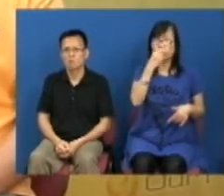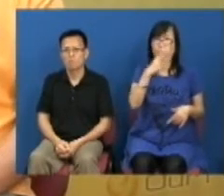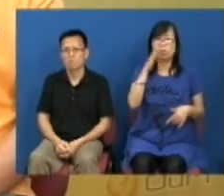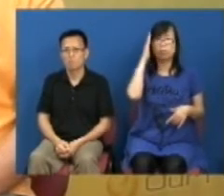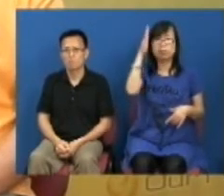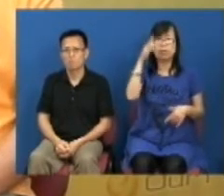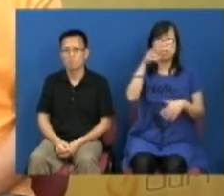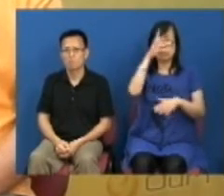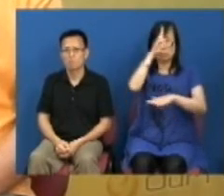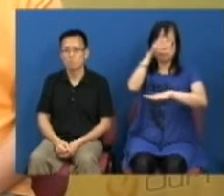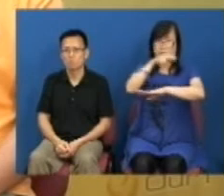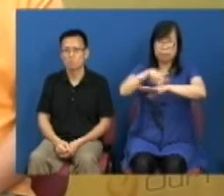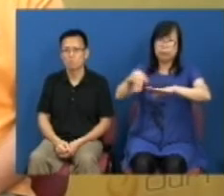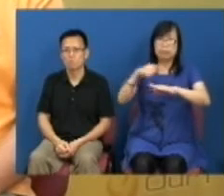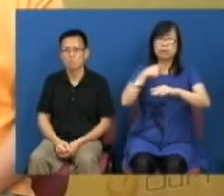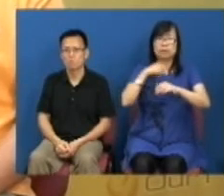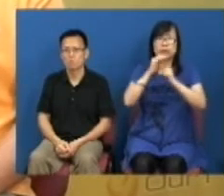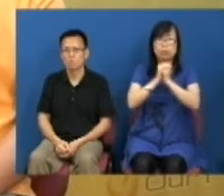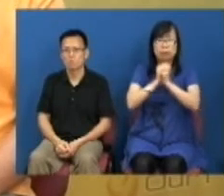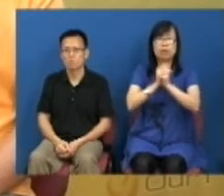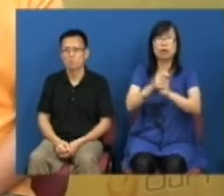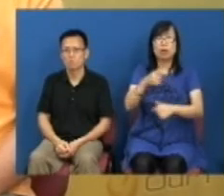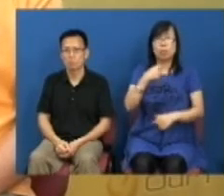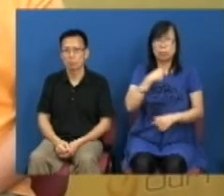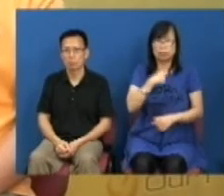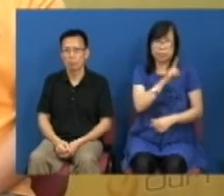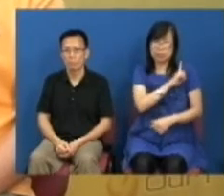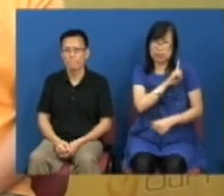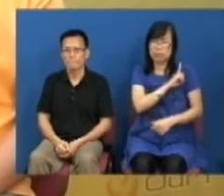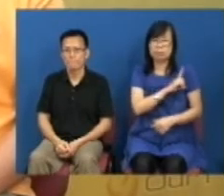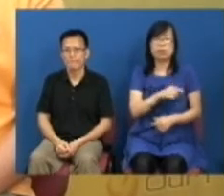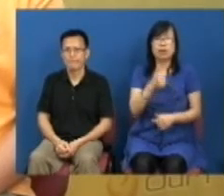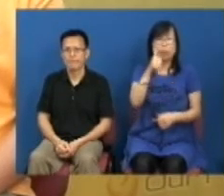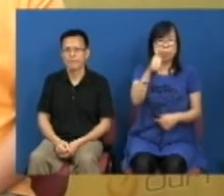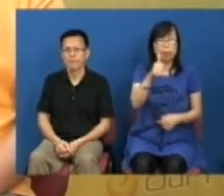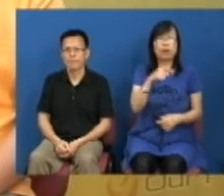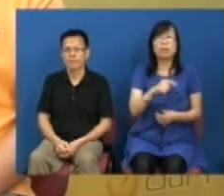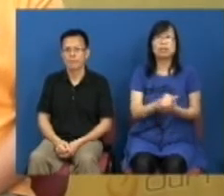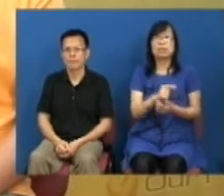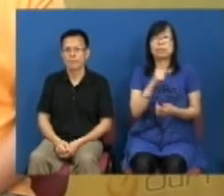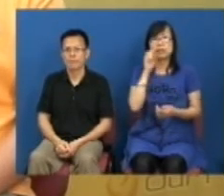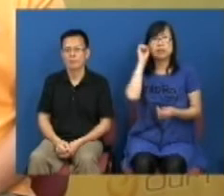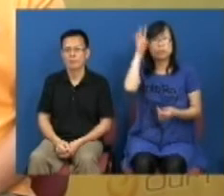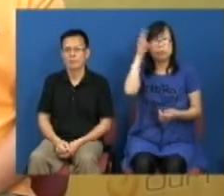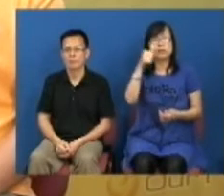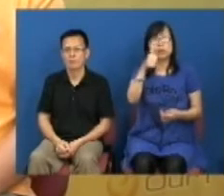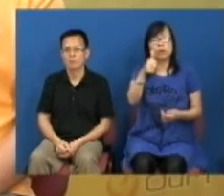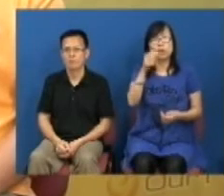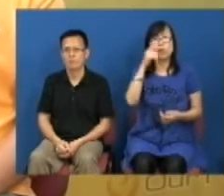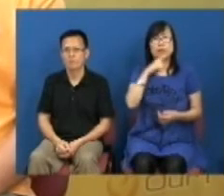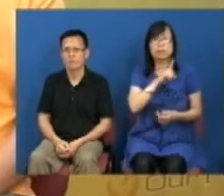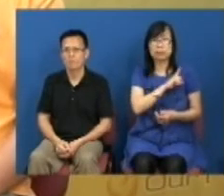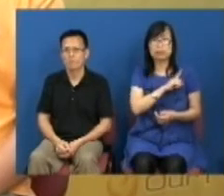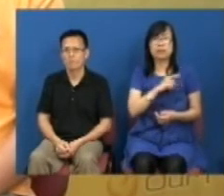不同政策的要求那就是为了我们自己的实力政策上的窗户也好为了我们自己